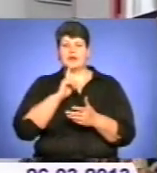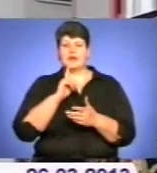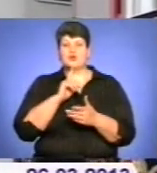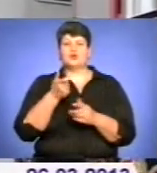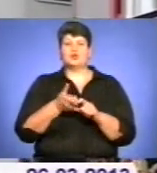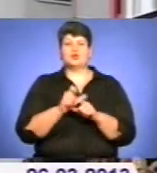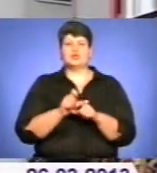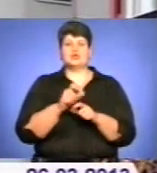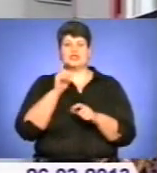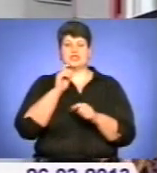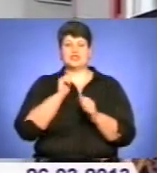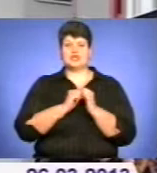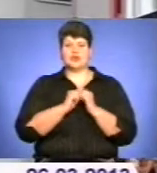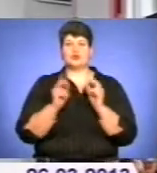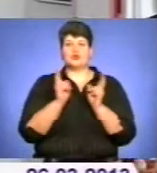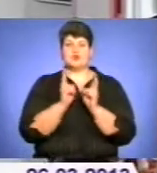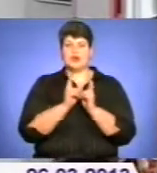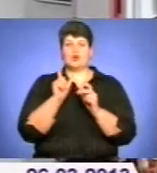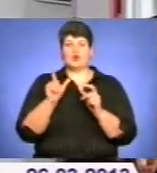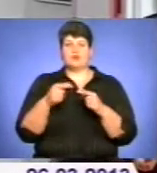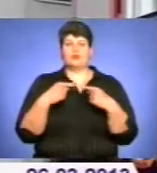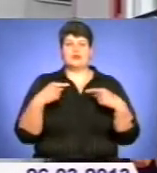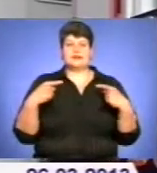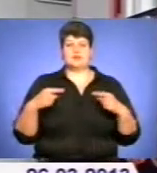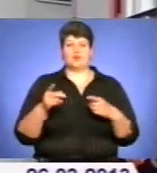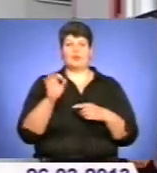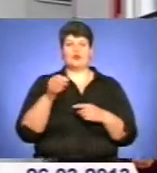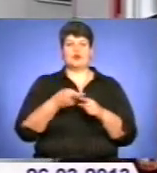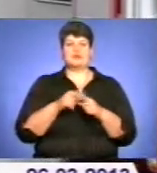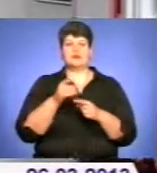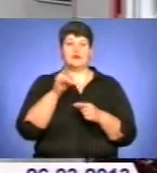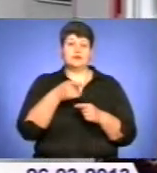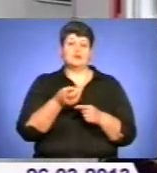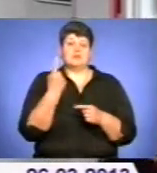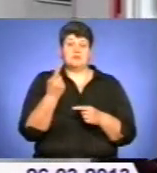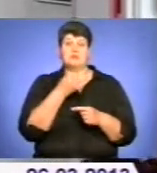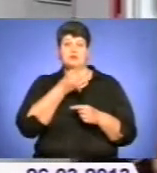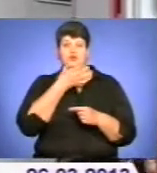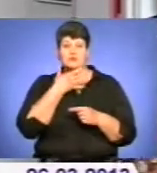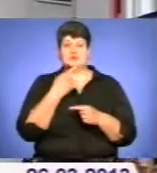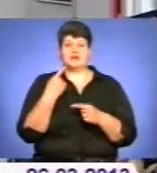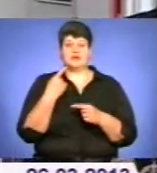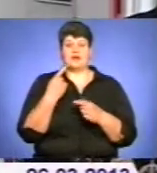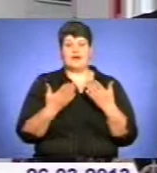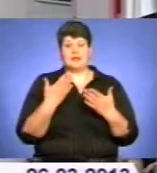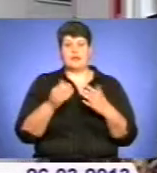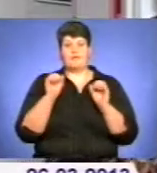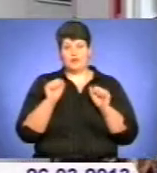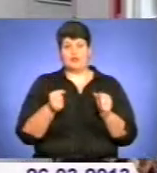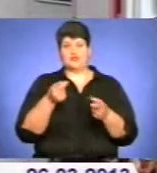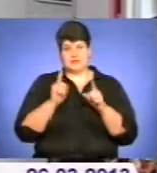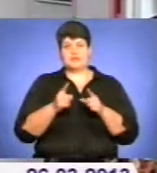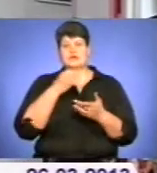зустрічається так, що люди по-різному на це реагують. Одним подобається, одні приходять невпевнено. Але можу дійсно